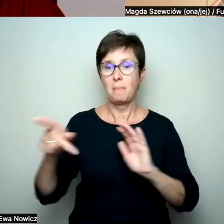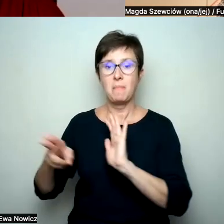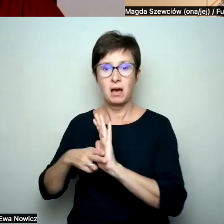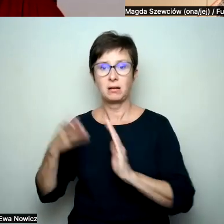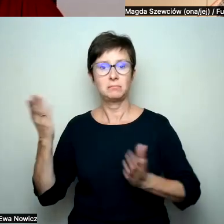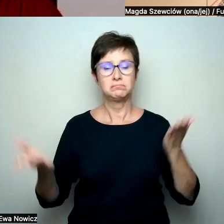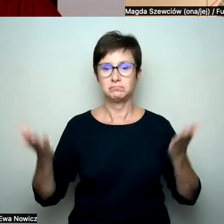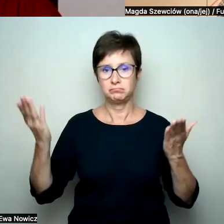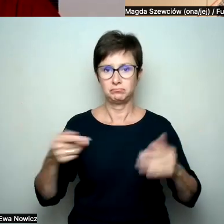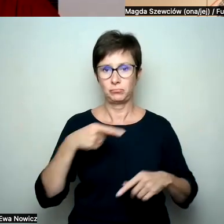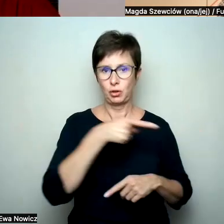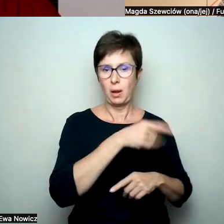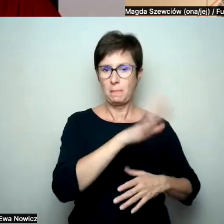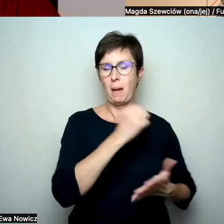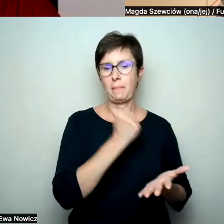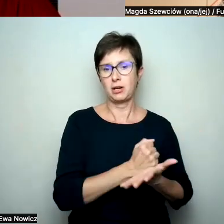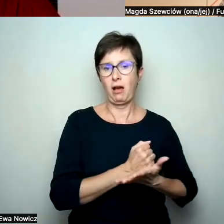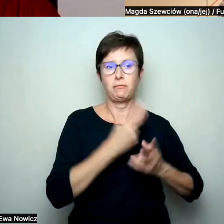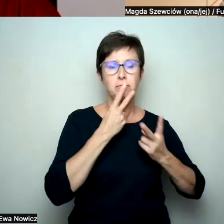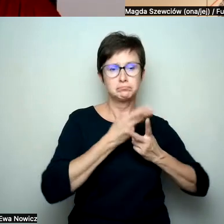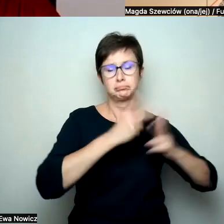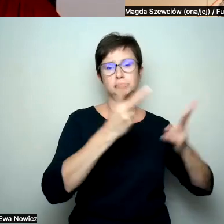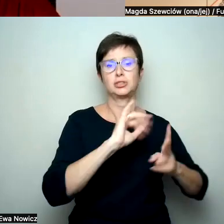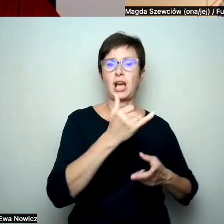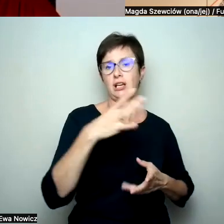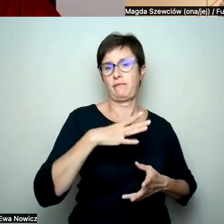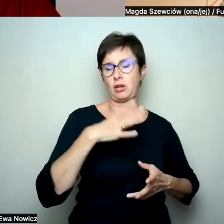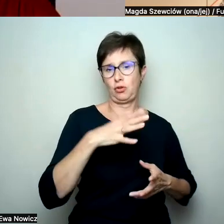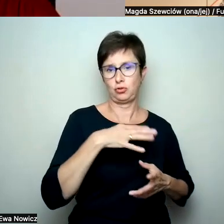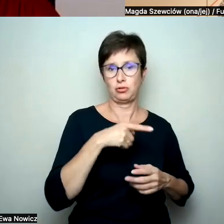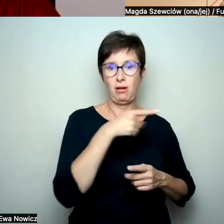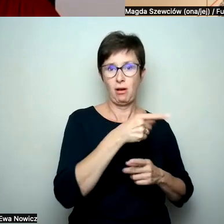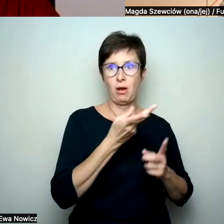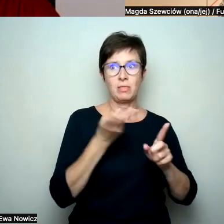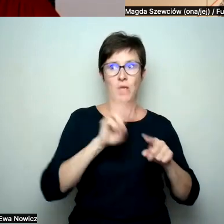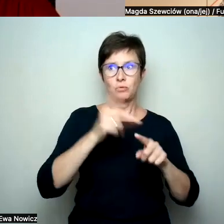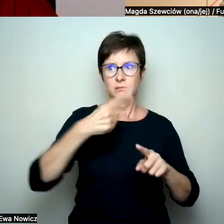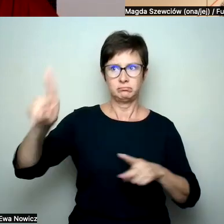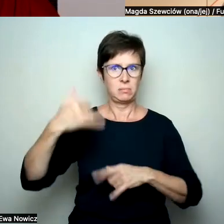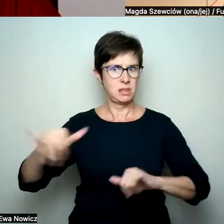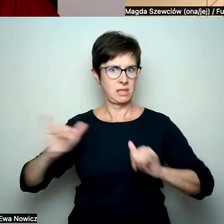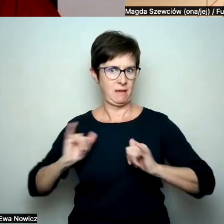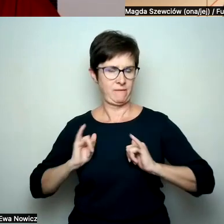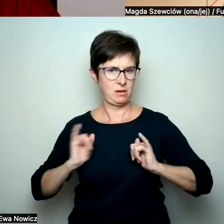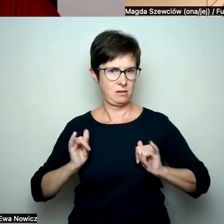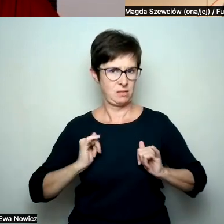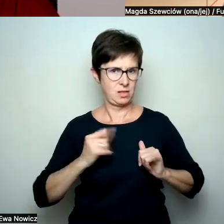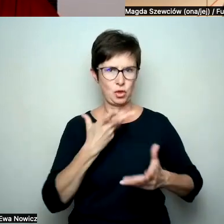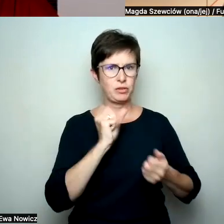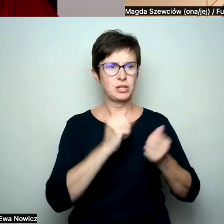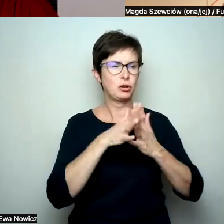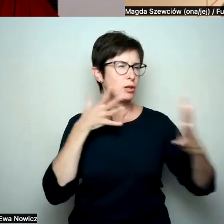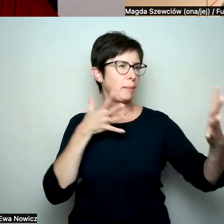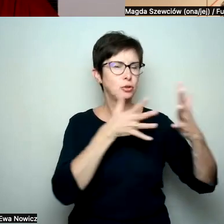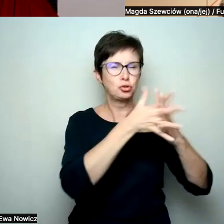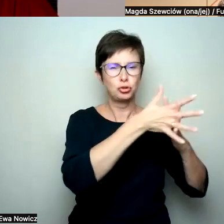opowiadać się za jakimiś wartościami i mówić rzeczy, które czasem powodują dyskomfort, że ona przestaje być taka przezroczysta i przestaje tylko na